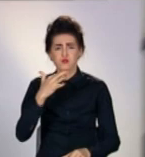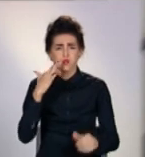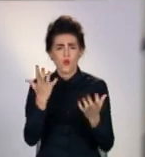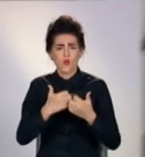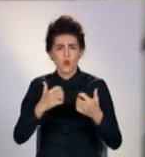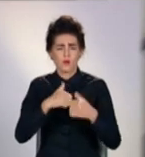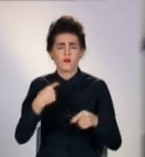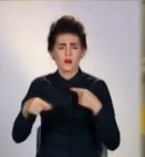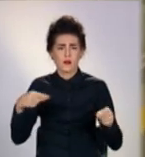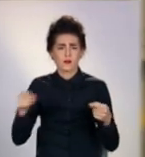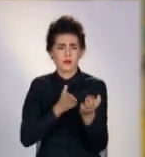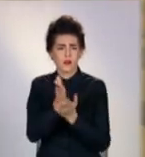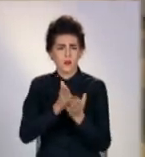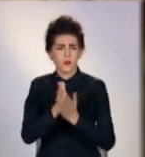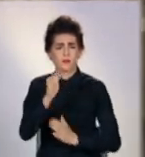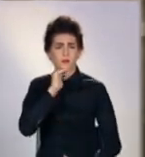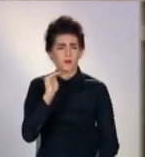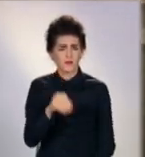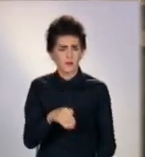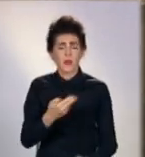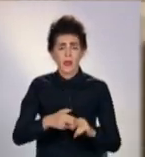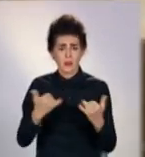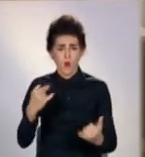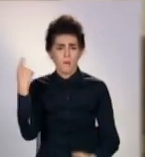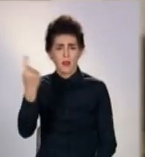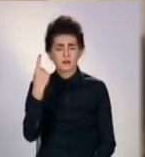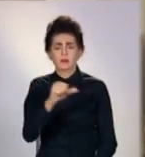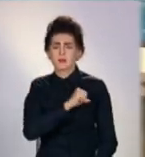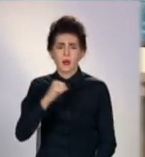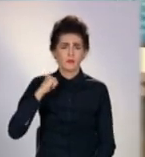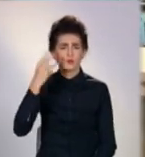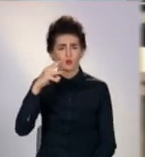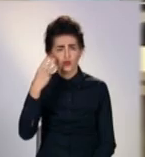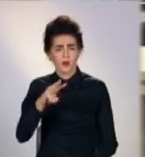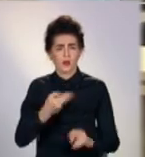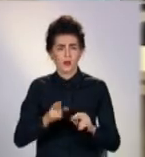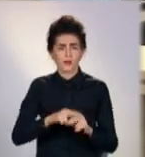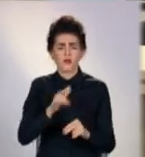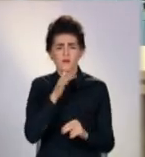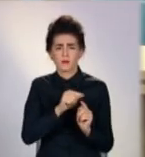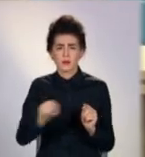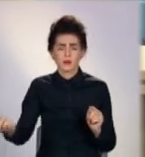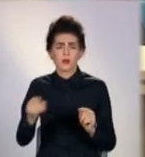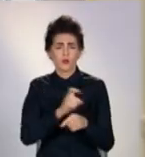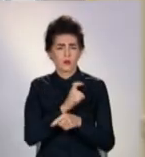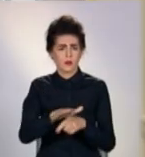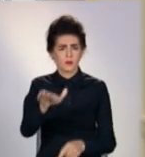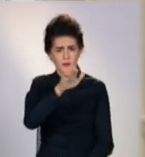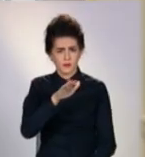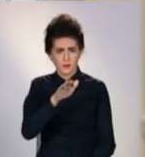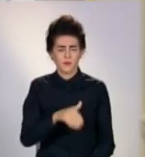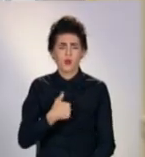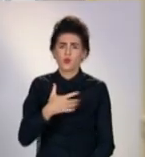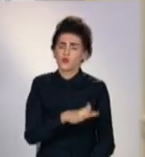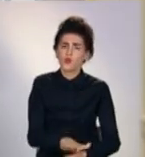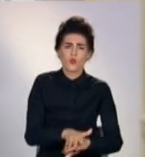вузьких спеціалістів. Нині обласний діагностичний центр – найсучасніший медичний хаб у Північній Донеччині. Долго чекали цього